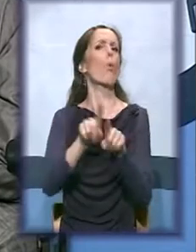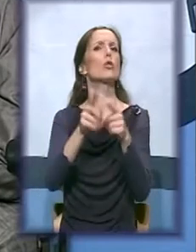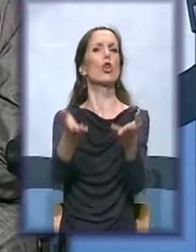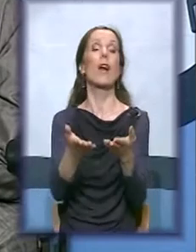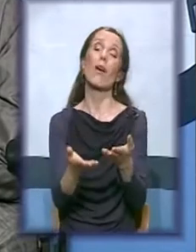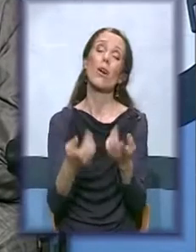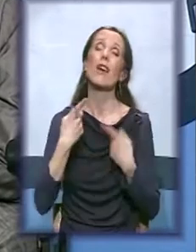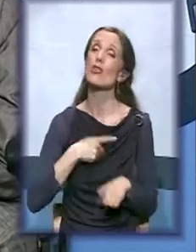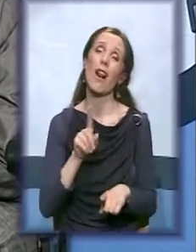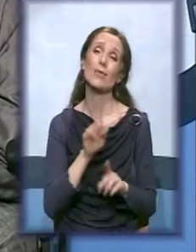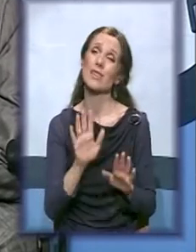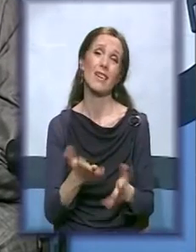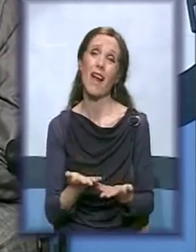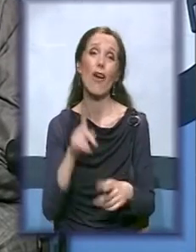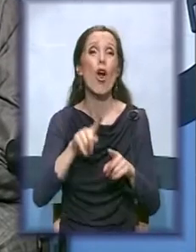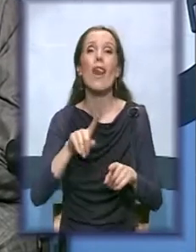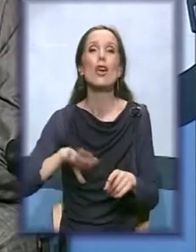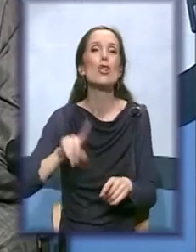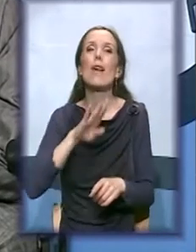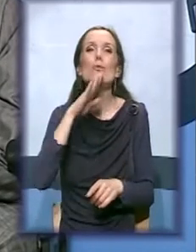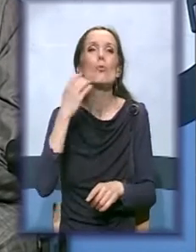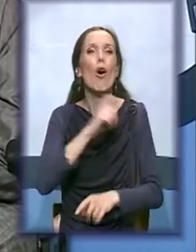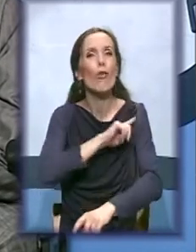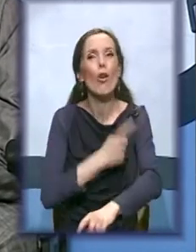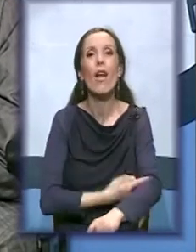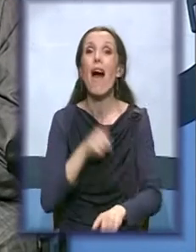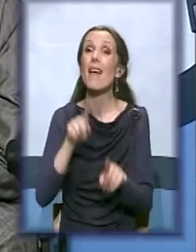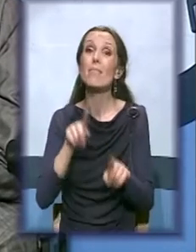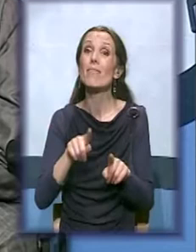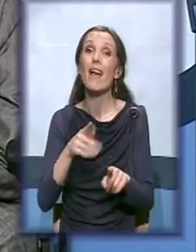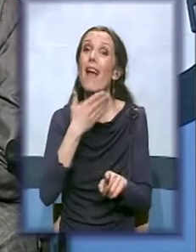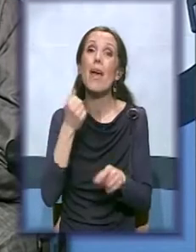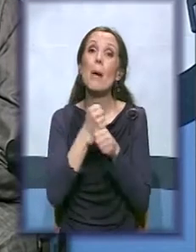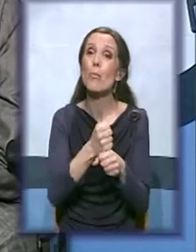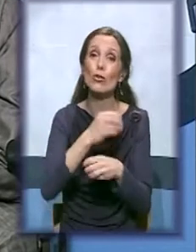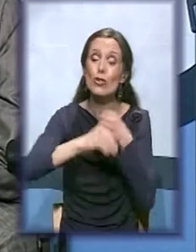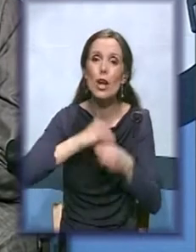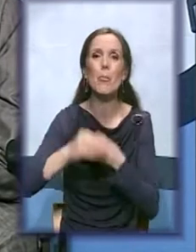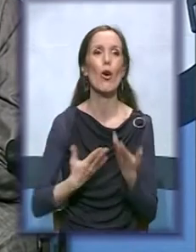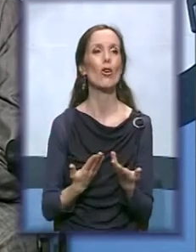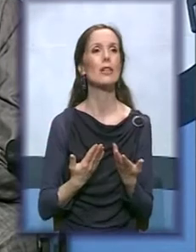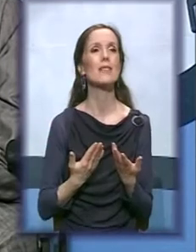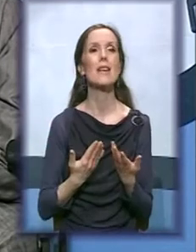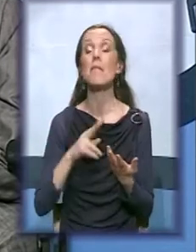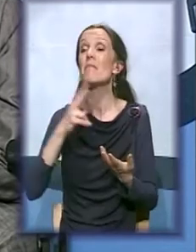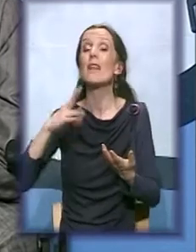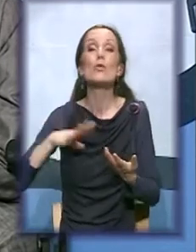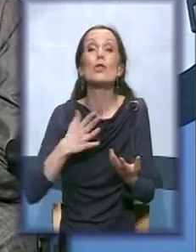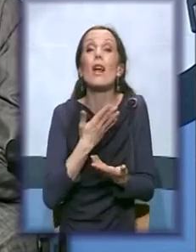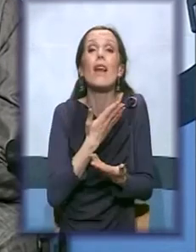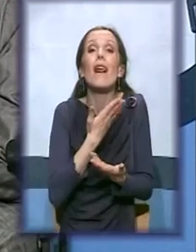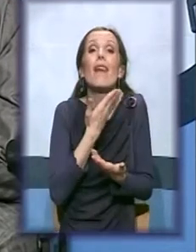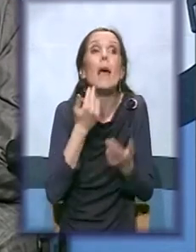nisu toliko jake. Neki nemaju podrušku porodice. Neki prosto nemaju mogućnosti ni uslova